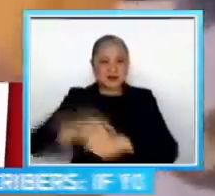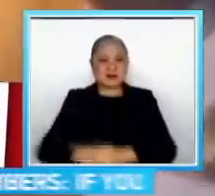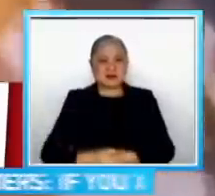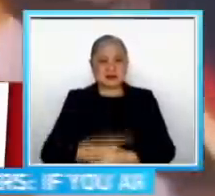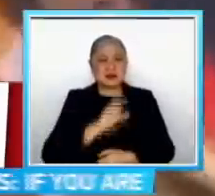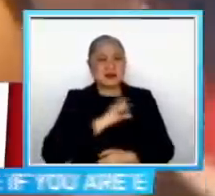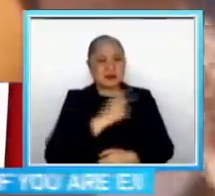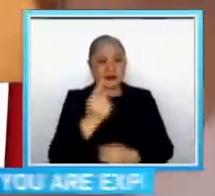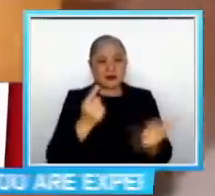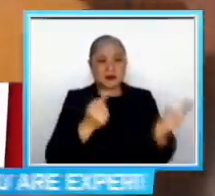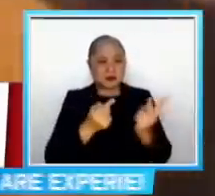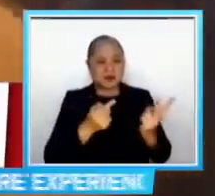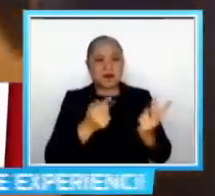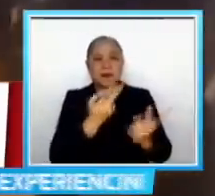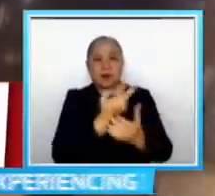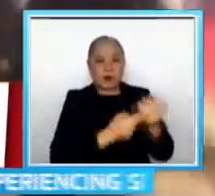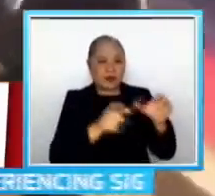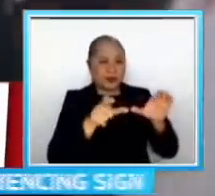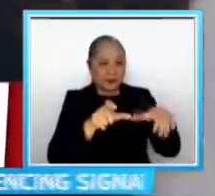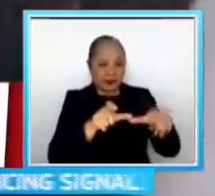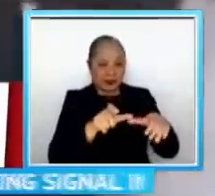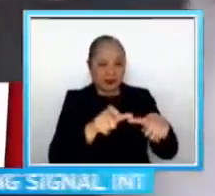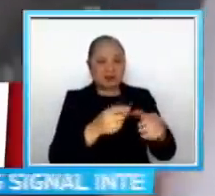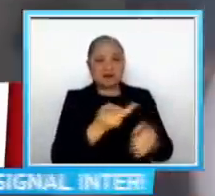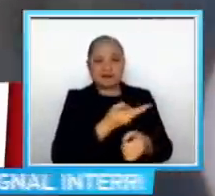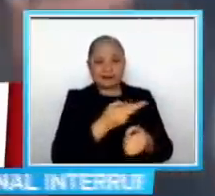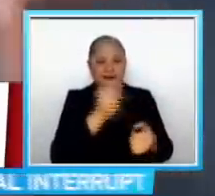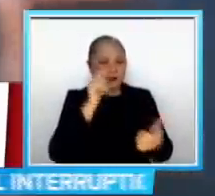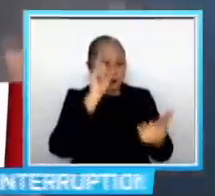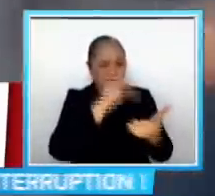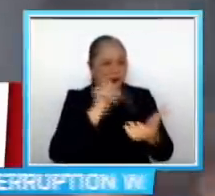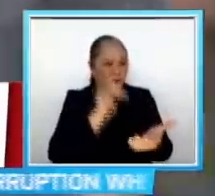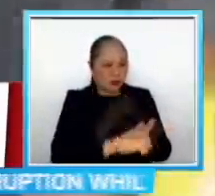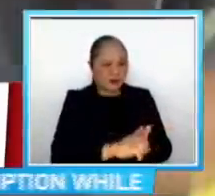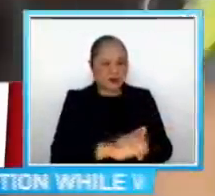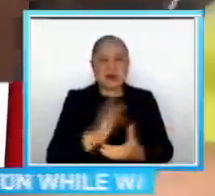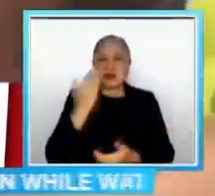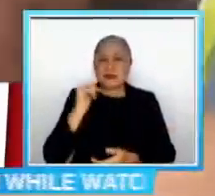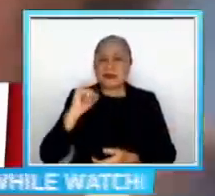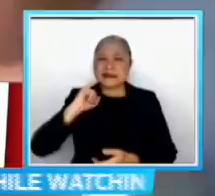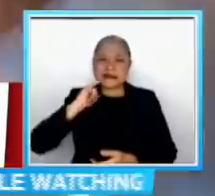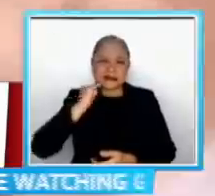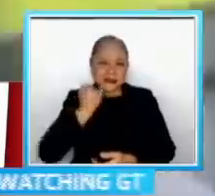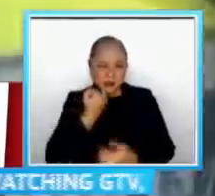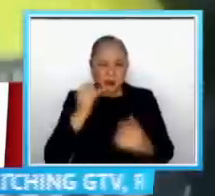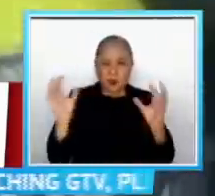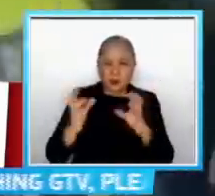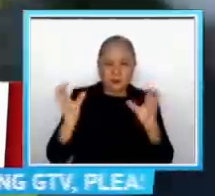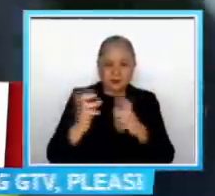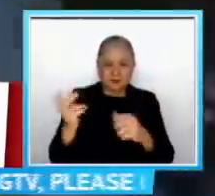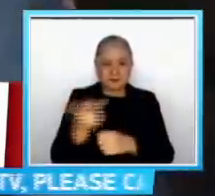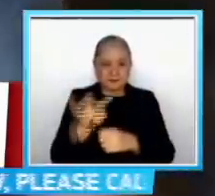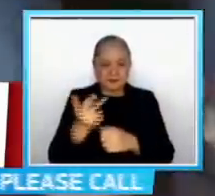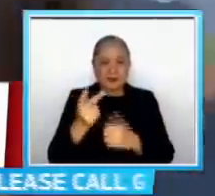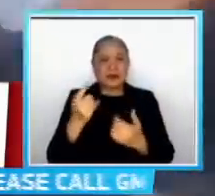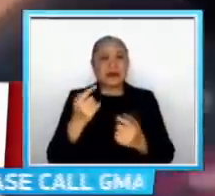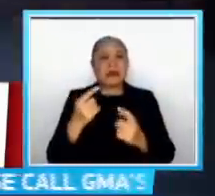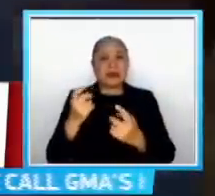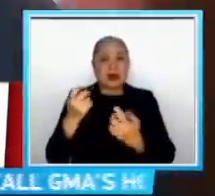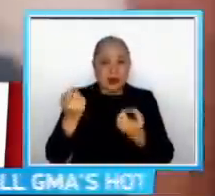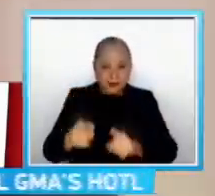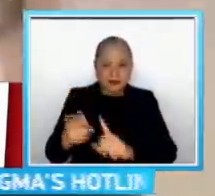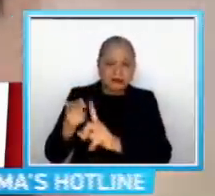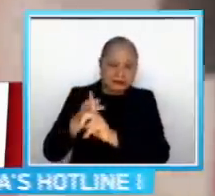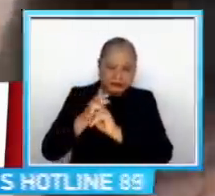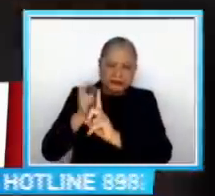PWD o Persons with Disabilities ang mag-asawa Sales daw ang pinagugatan ng alitan ng dalawa na nauwi sa pangu-hostage at pananaga sa